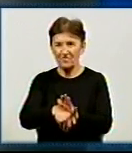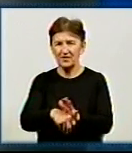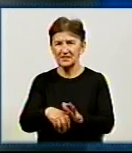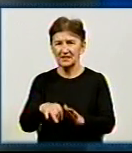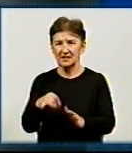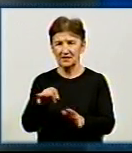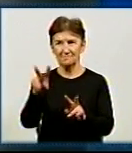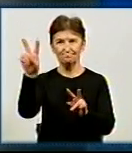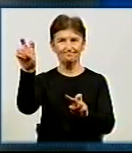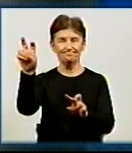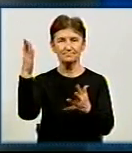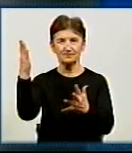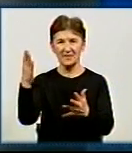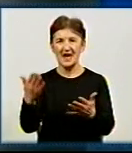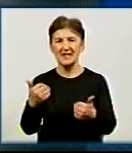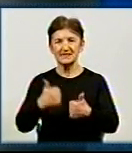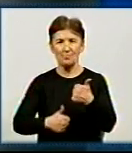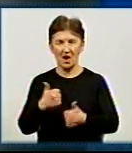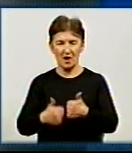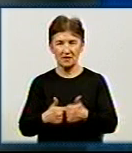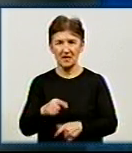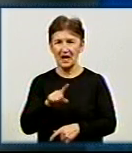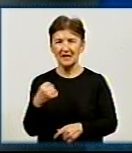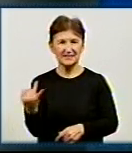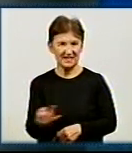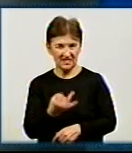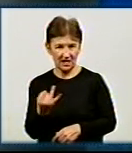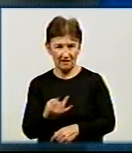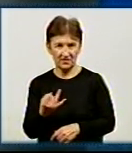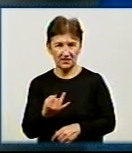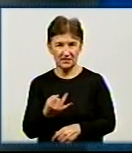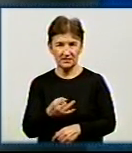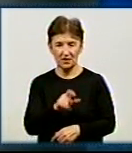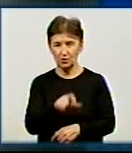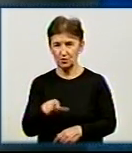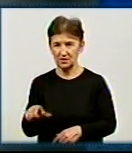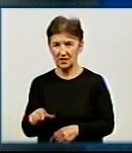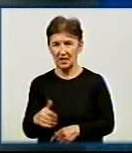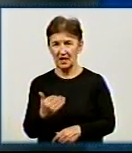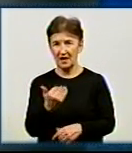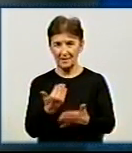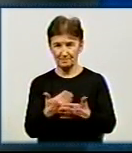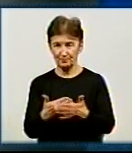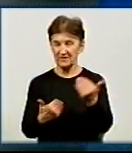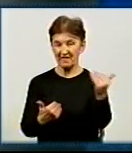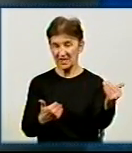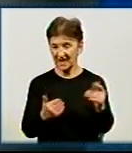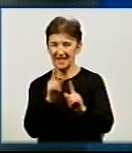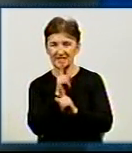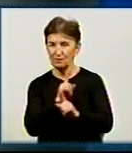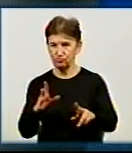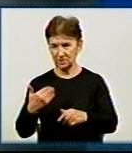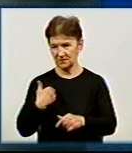авторитет, і зацікавленість болівальників цієї події. Ну, ви ж не станете все ж таки зі мною